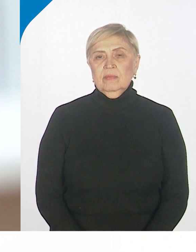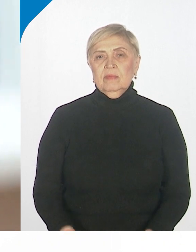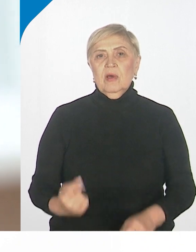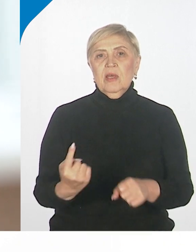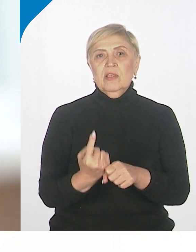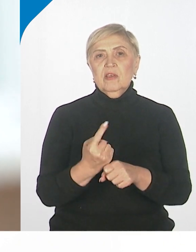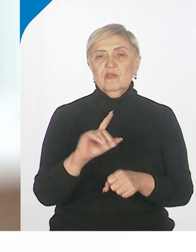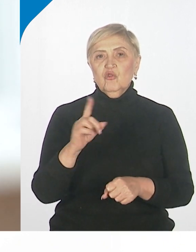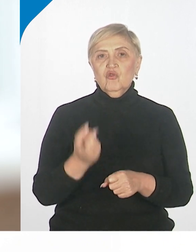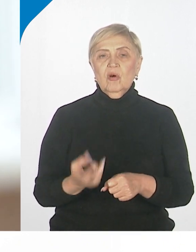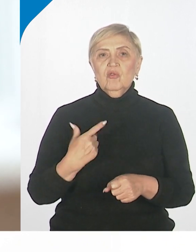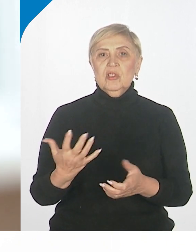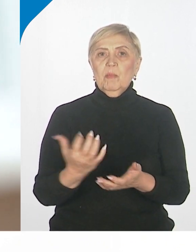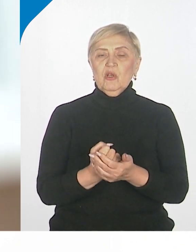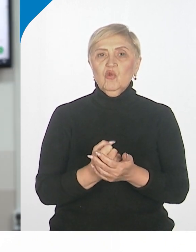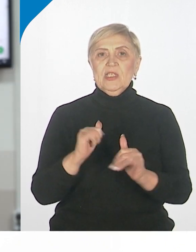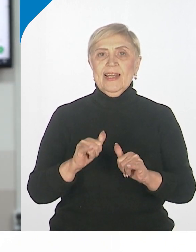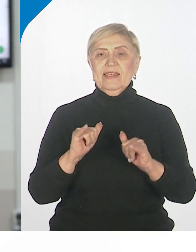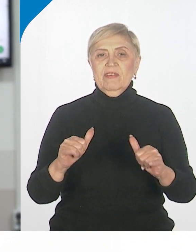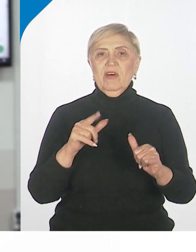Единственное, пришлось развивать